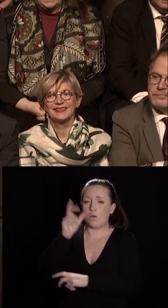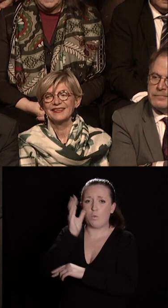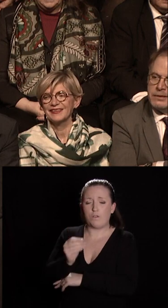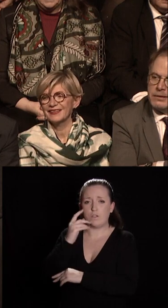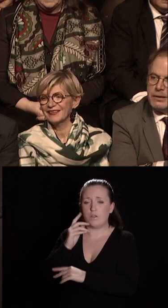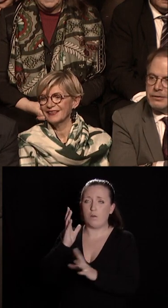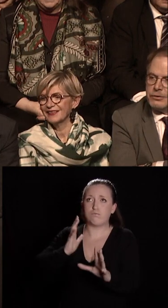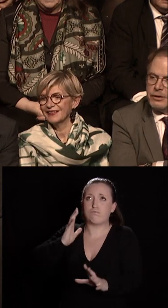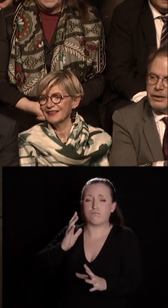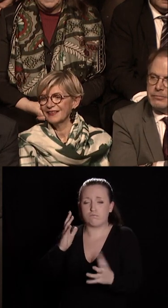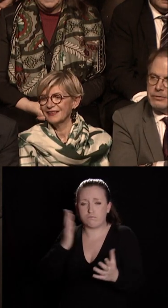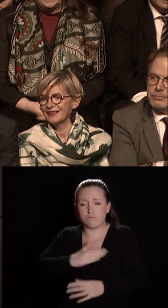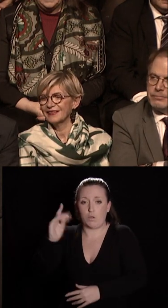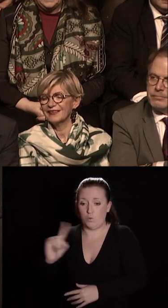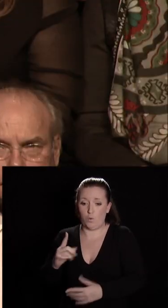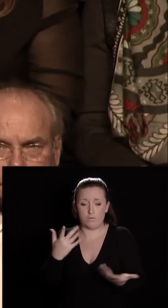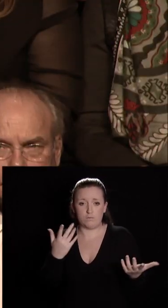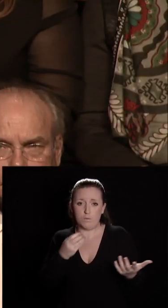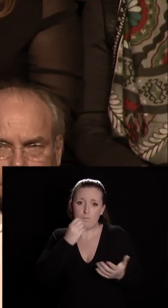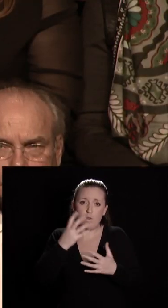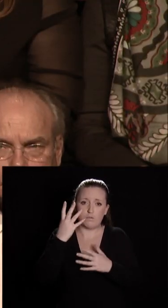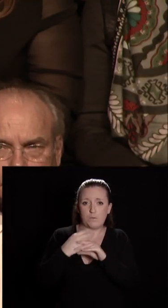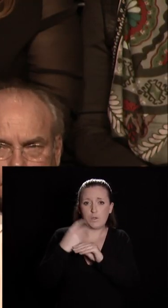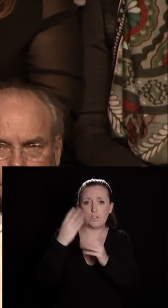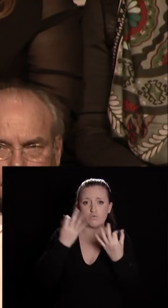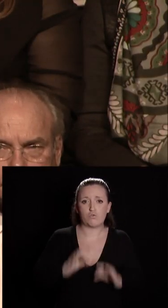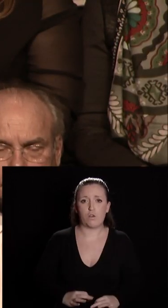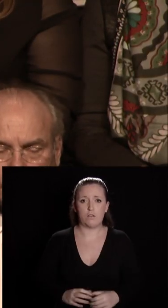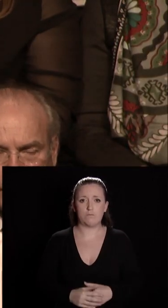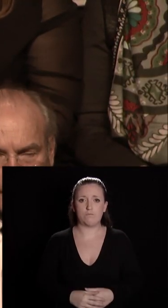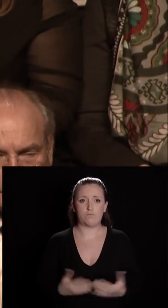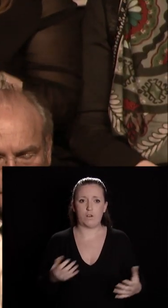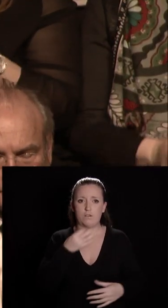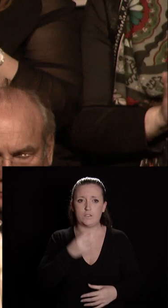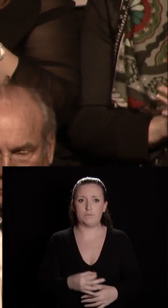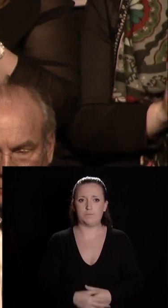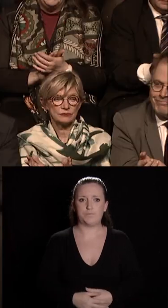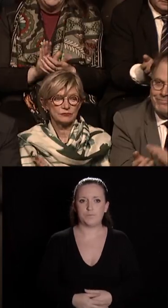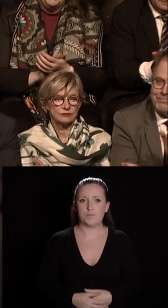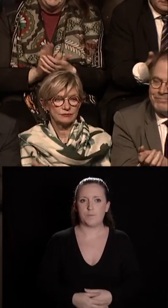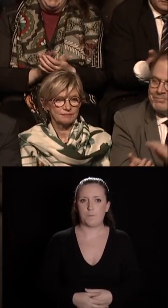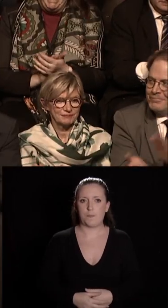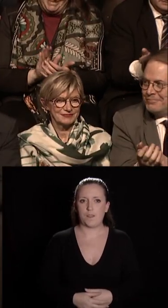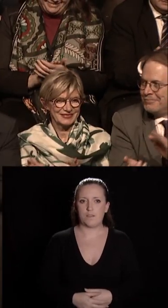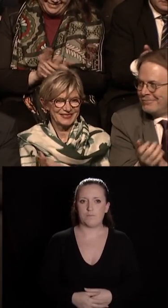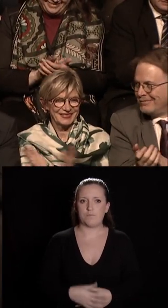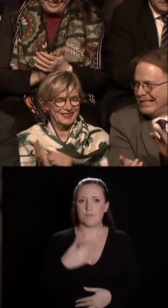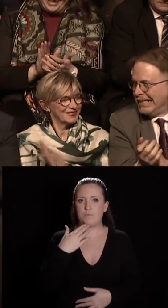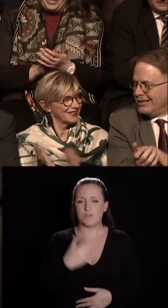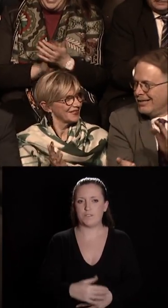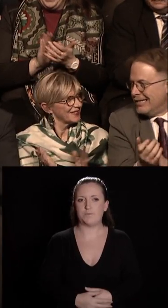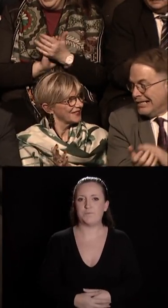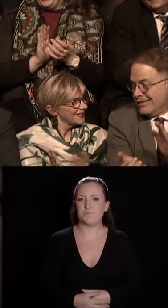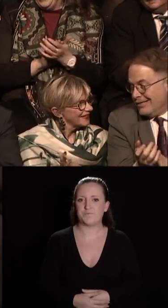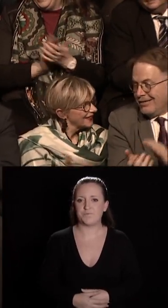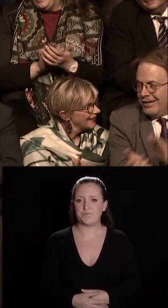conditions du bon apprentissage scolaire. Voilà, c'est dit. Merci, j'attendais, on ne jamais, ça va me permettre de